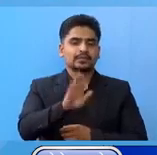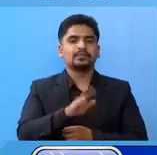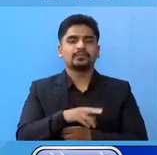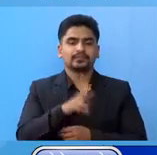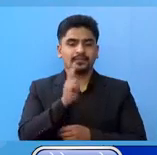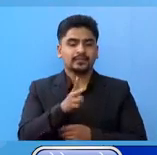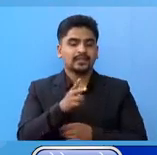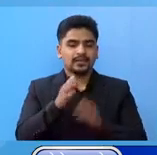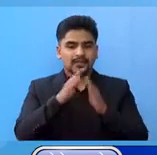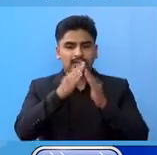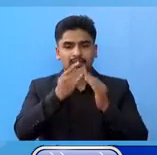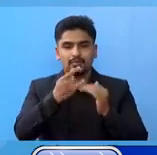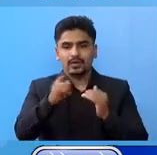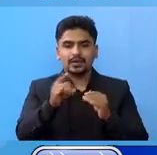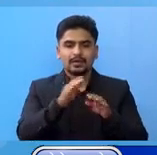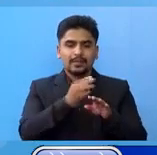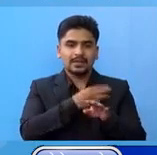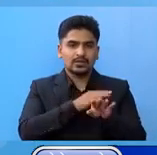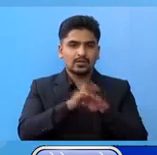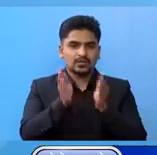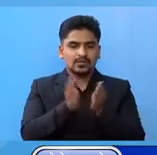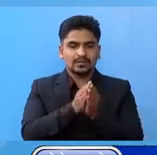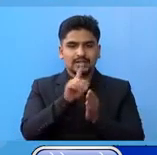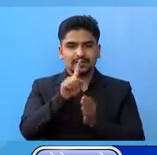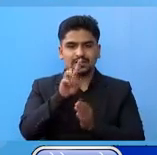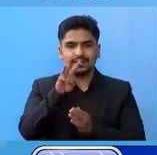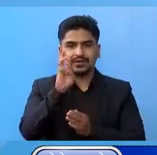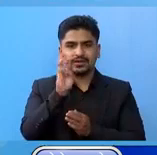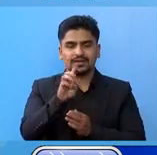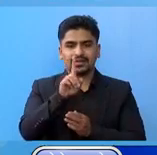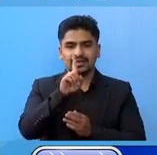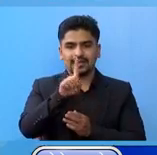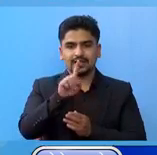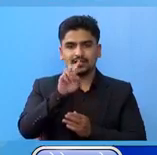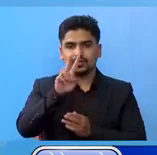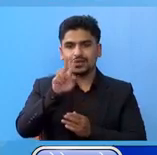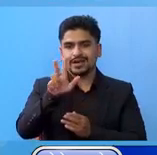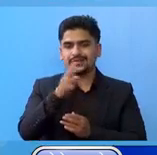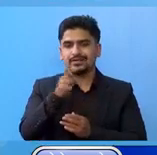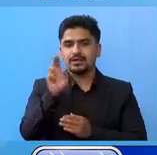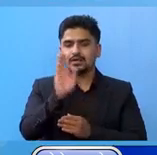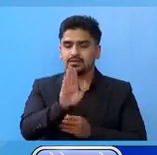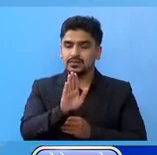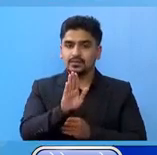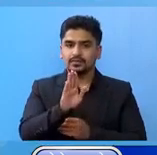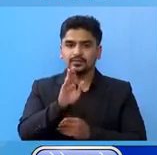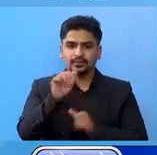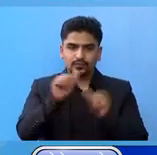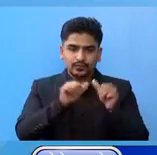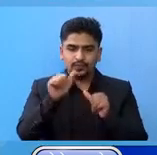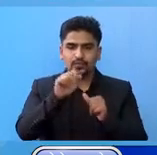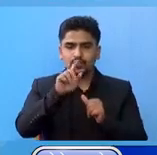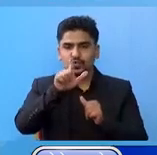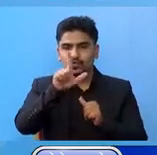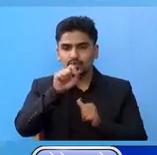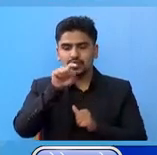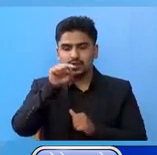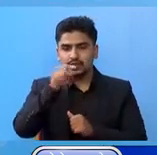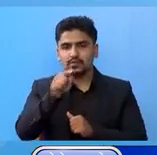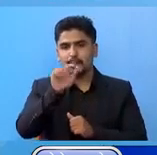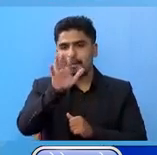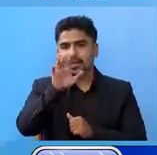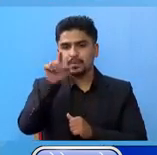एसरी डिस्चा जुनूने को संख्या जम्मां तेरह हजार एक से अठाइस चा जुन्चाई सत्तरी दसमलब